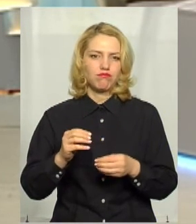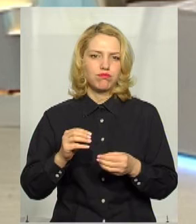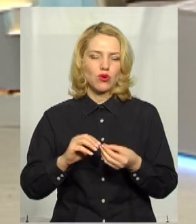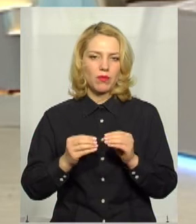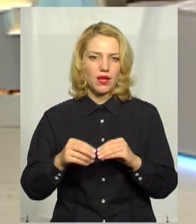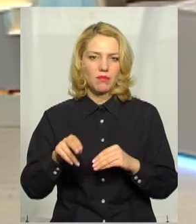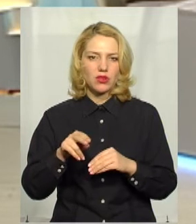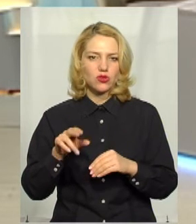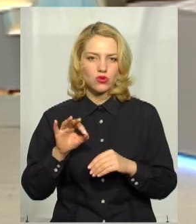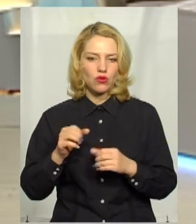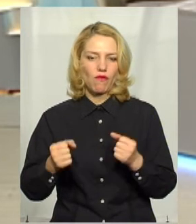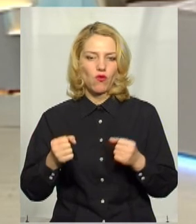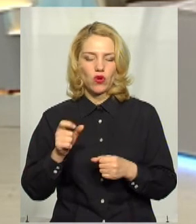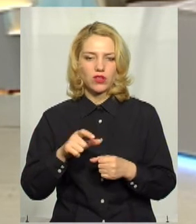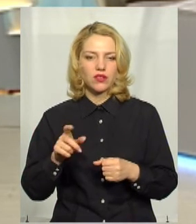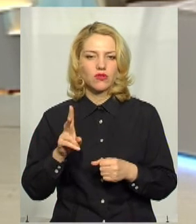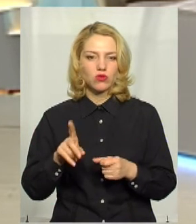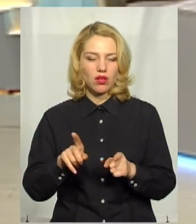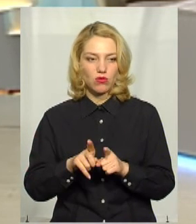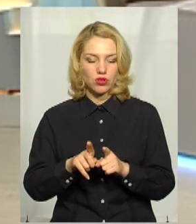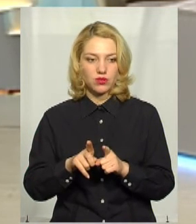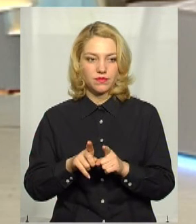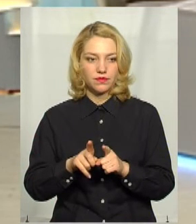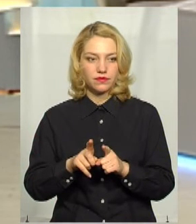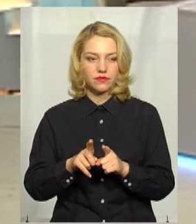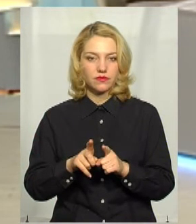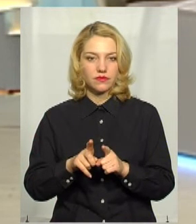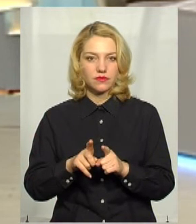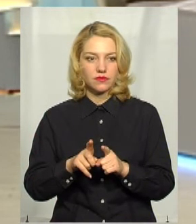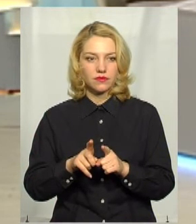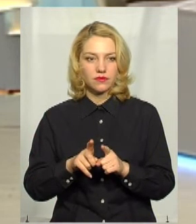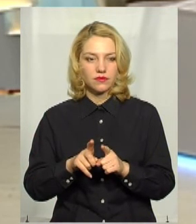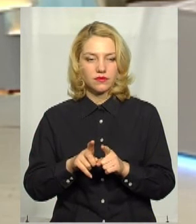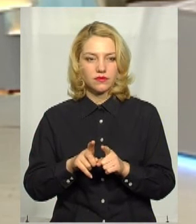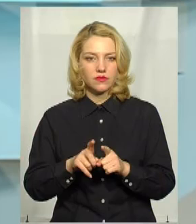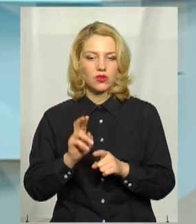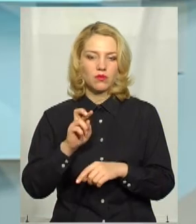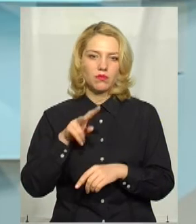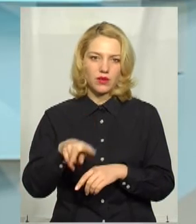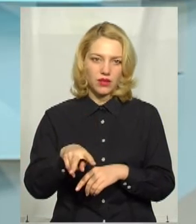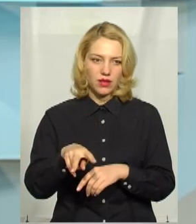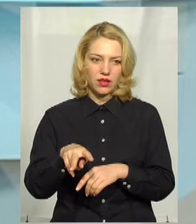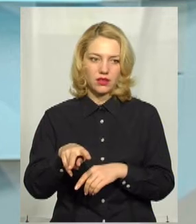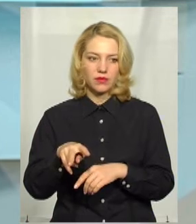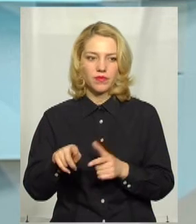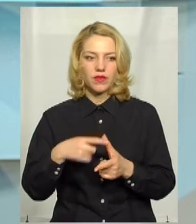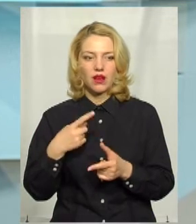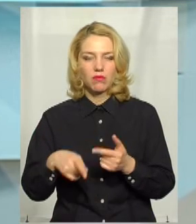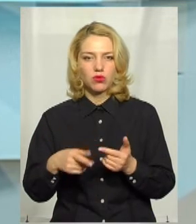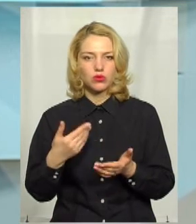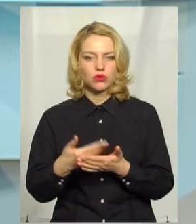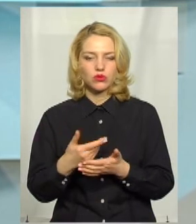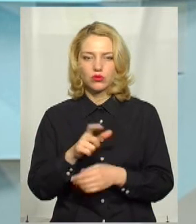водіїв, які також або на лікарня не йдуть, або є